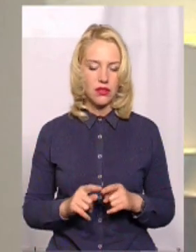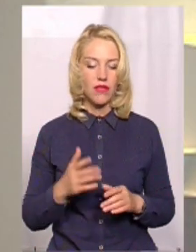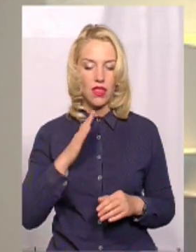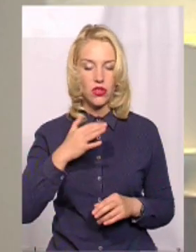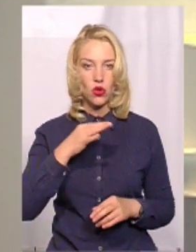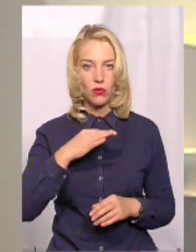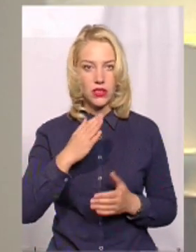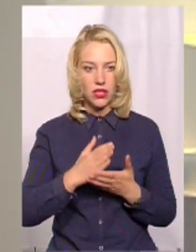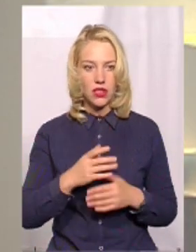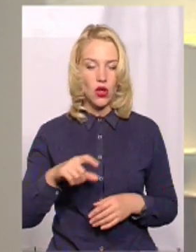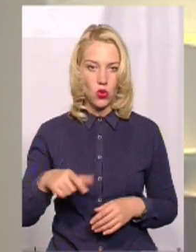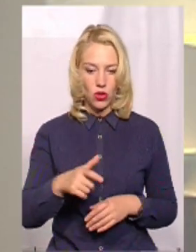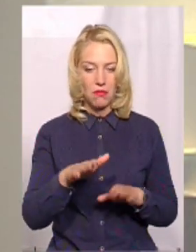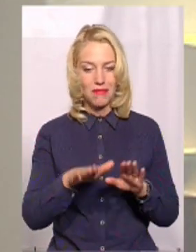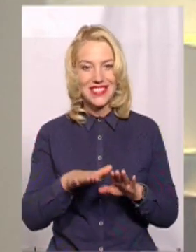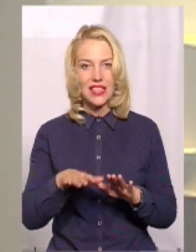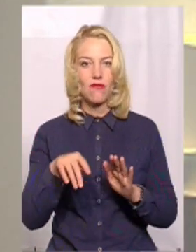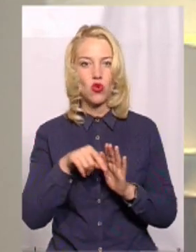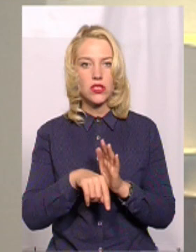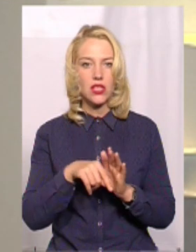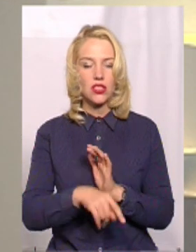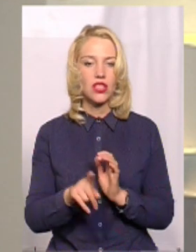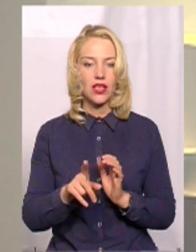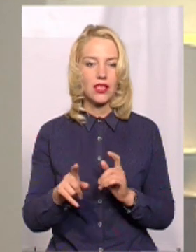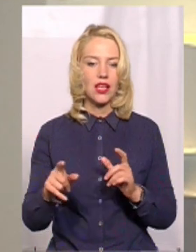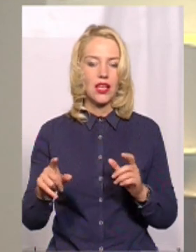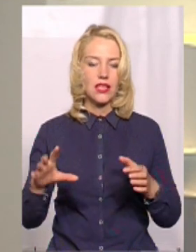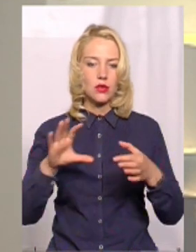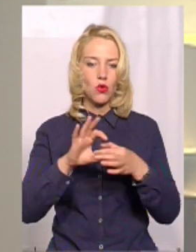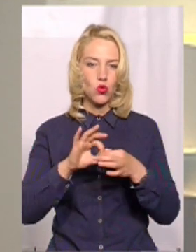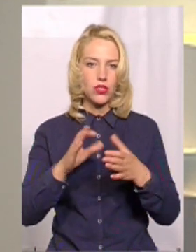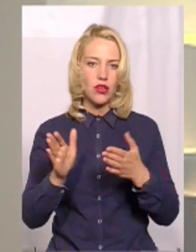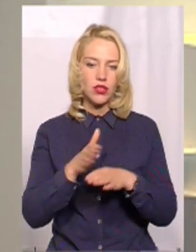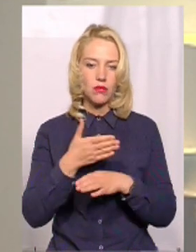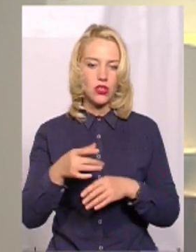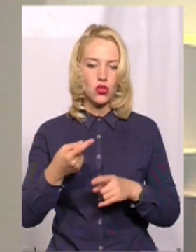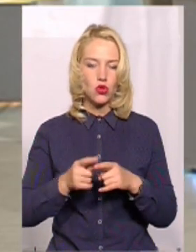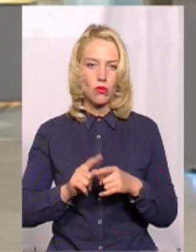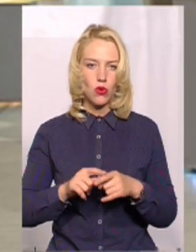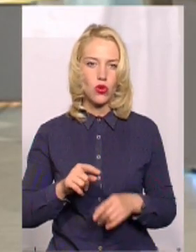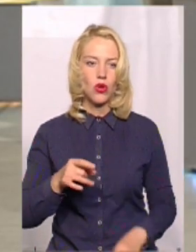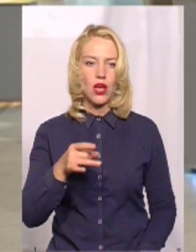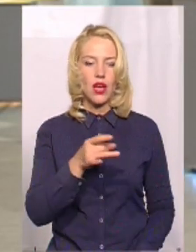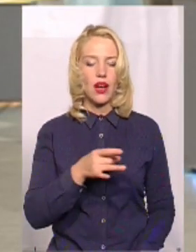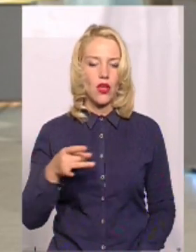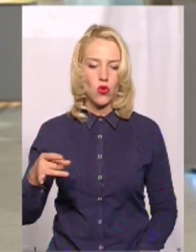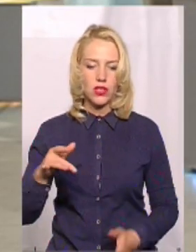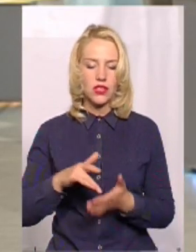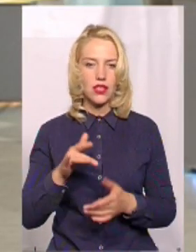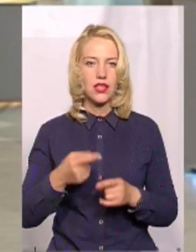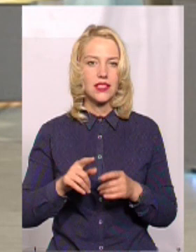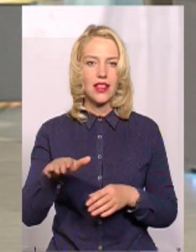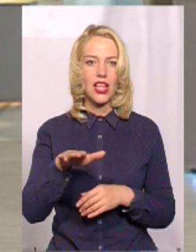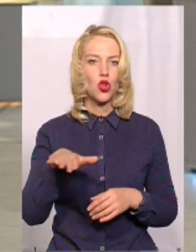є дороги місцевого значення, але які сполучають, наприклад, між собою районні центри? Це є територіальні дороги. Вони на сьогоднішній день